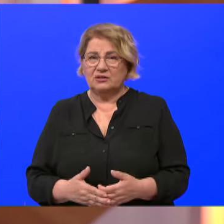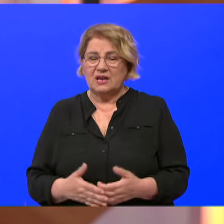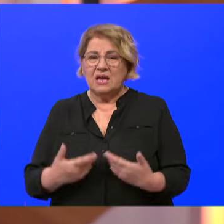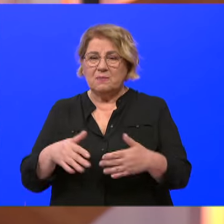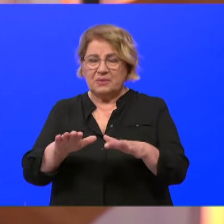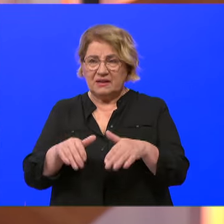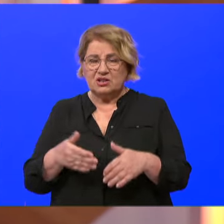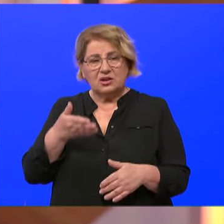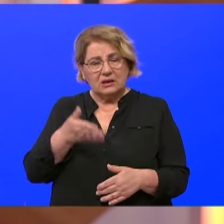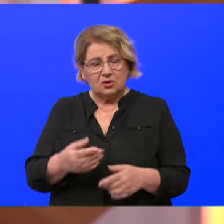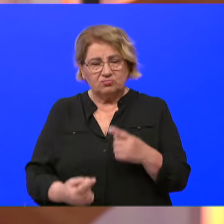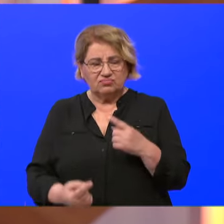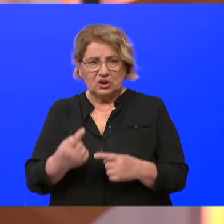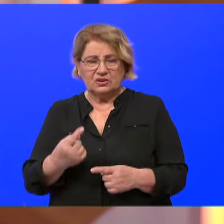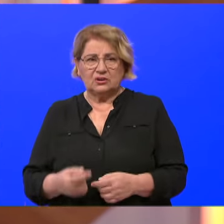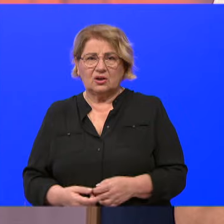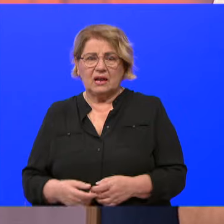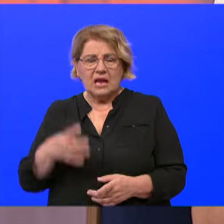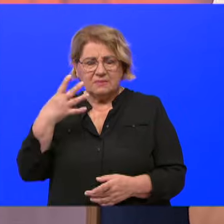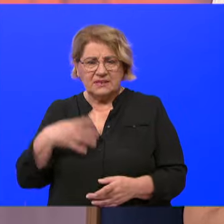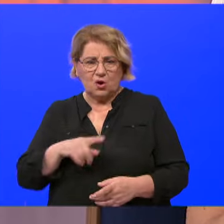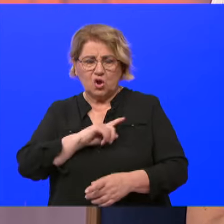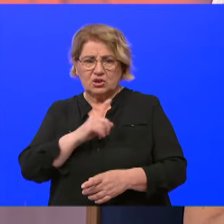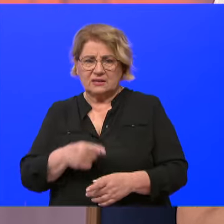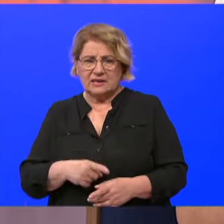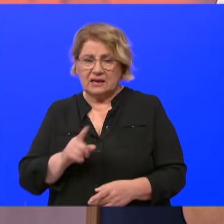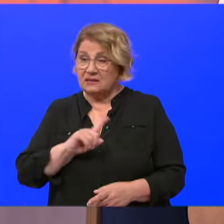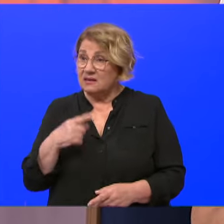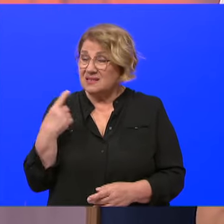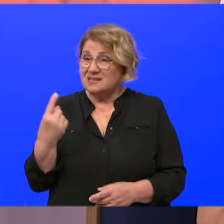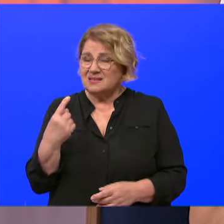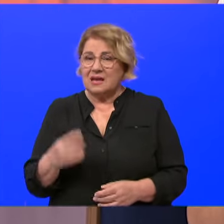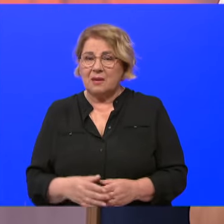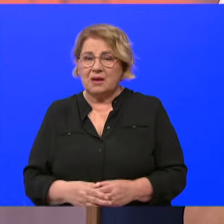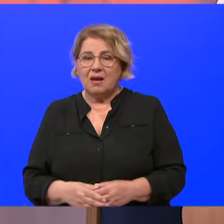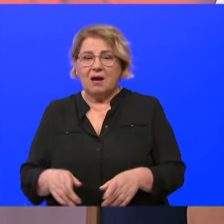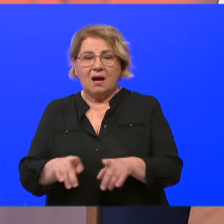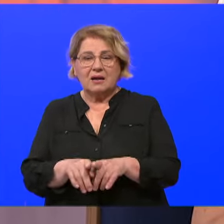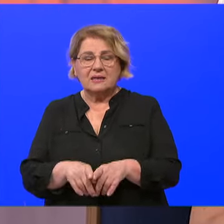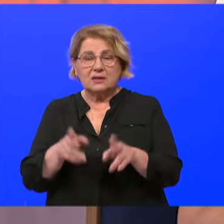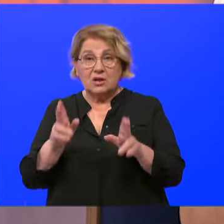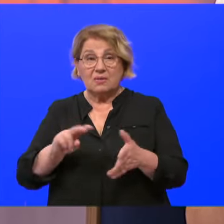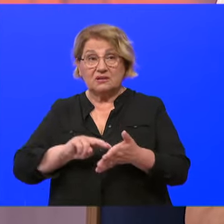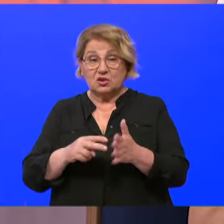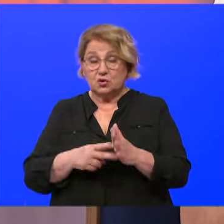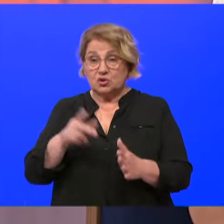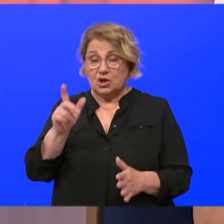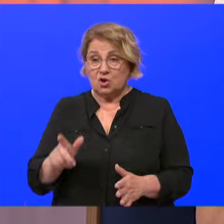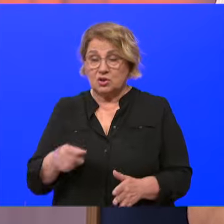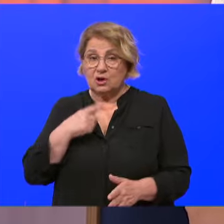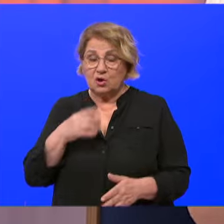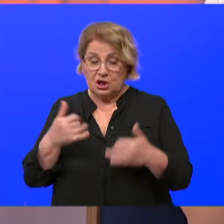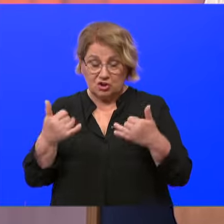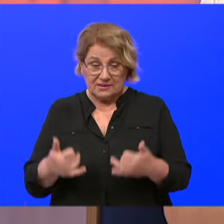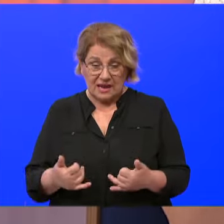prihvaćanje toga što mi se dogodilo, psihološka snaga da niste usamljeni, ali isto tako da imate stručnjake koji će vam reći